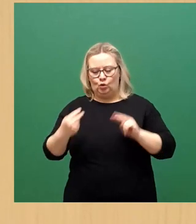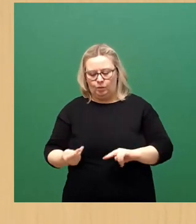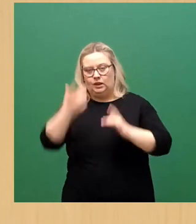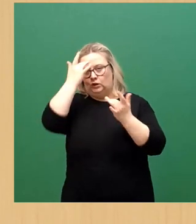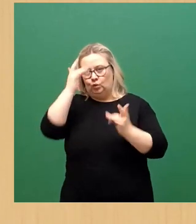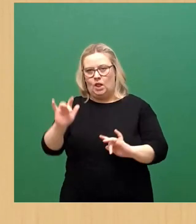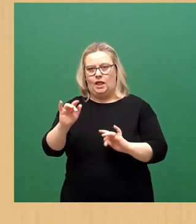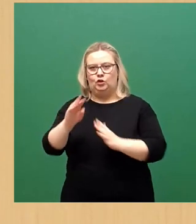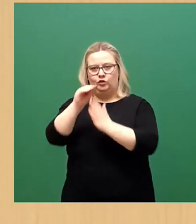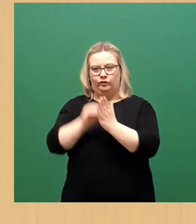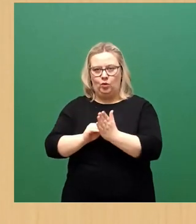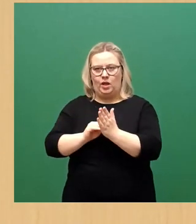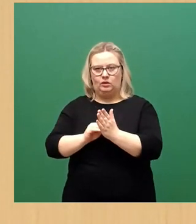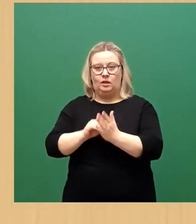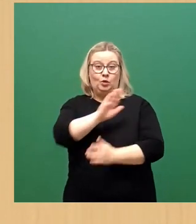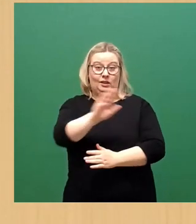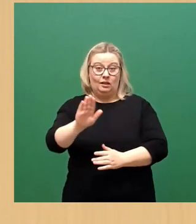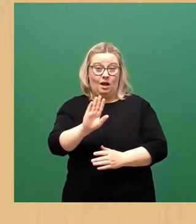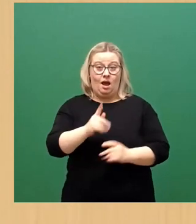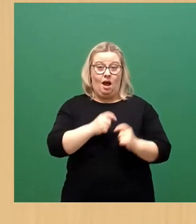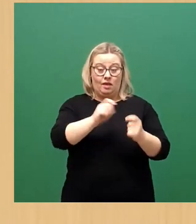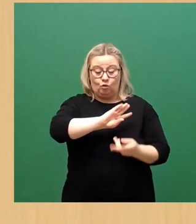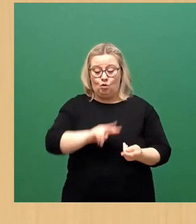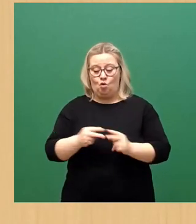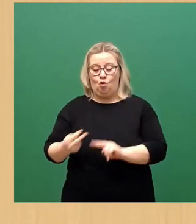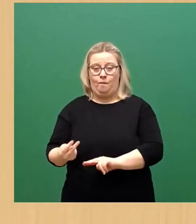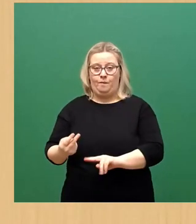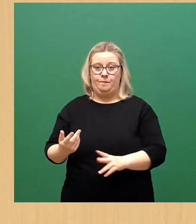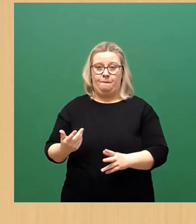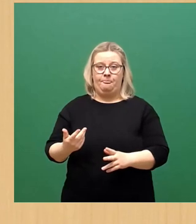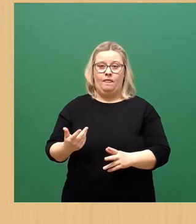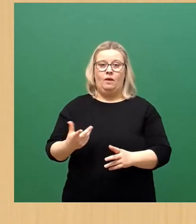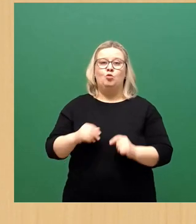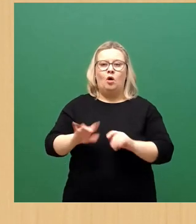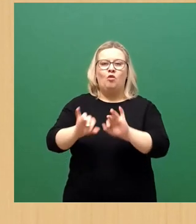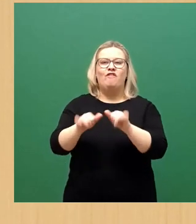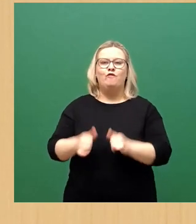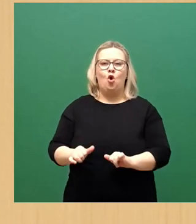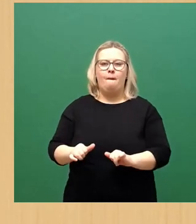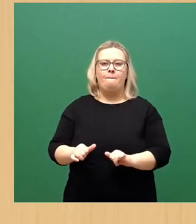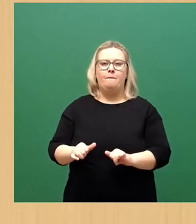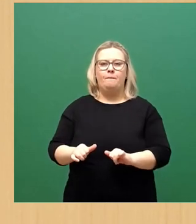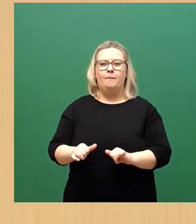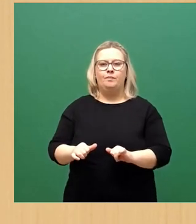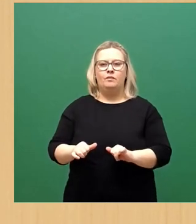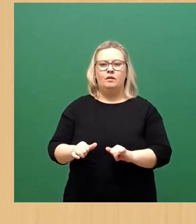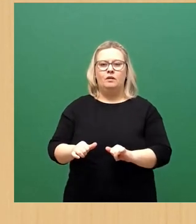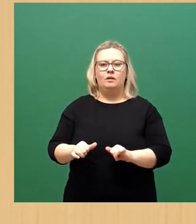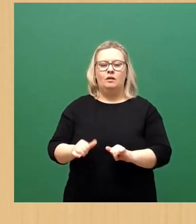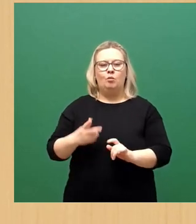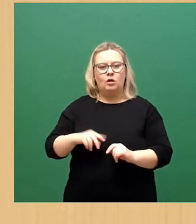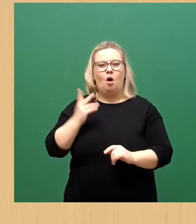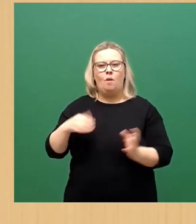ihre Anträge, die sie selber haben, und in eine Form umgesetzt, die dann auch eine Beschlussfassung